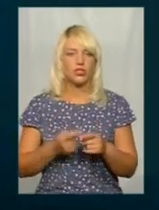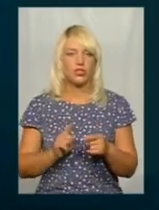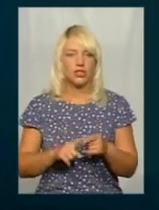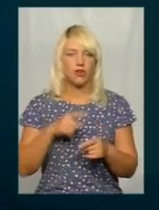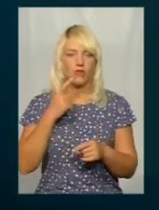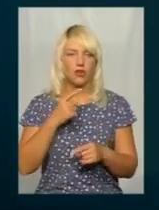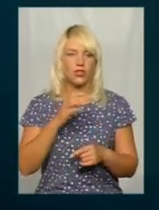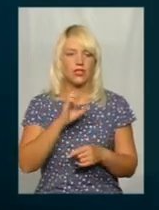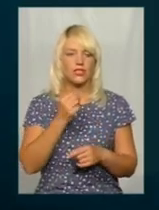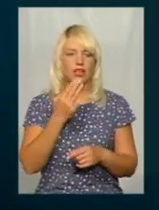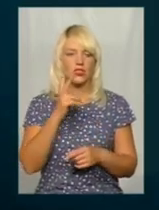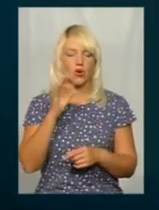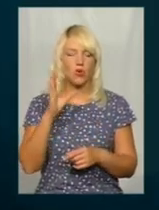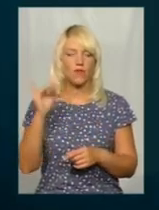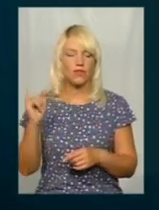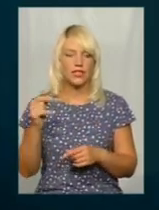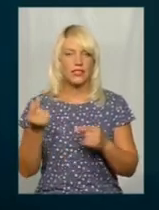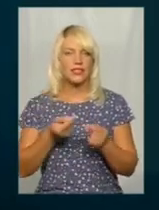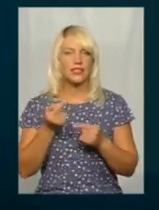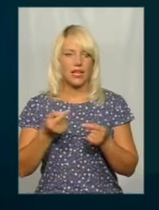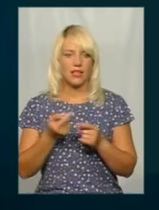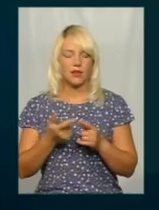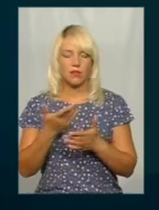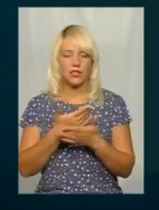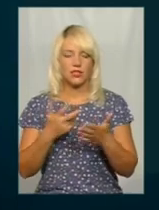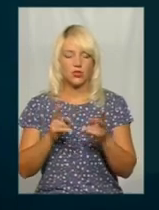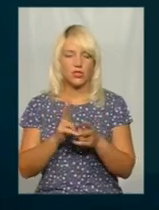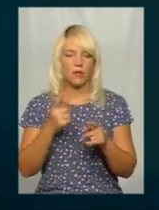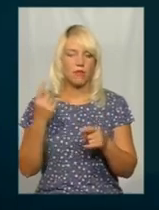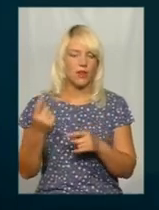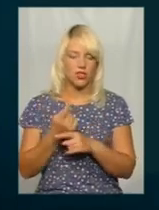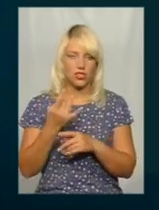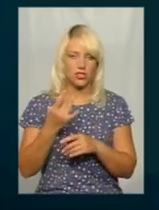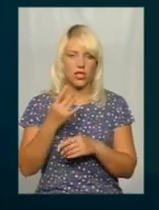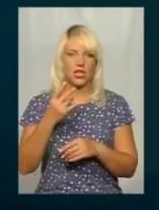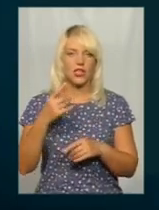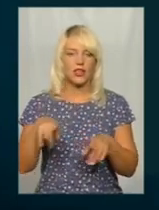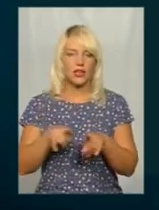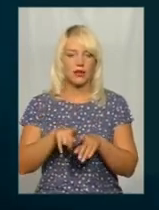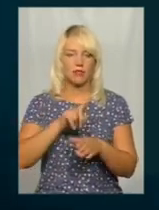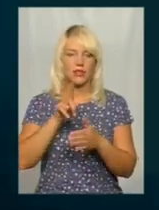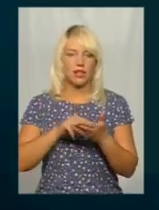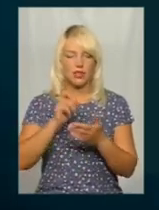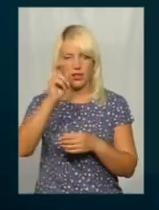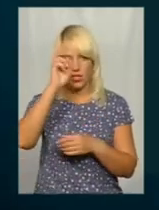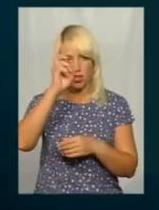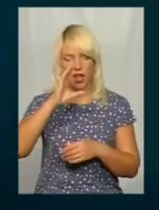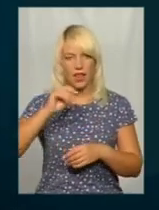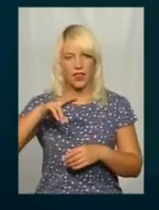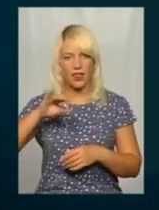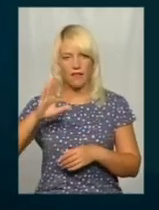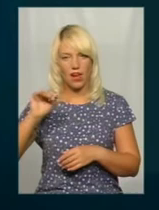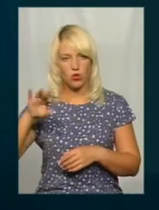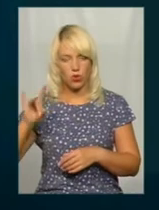зерна. І ми зіткнулися перші з цим питанням. Зіткнулися на державному елеваторі. Виникло питання в тому,